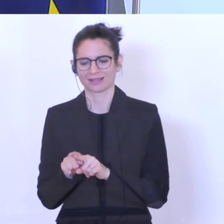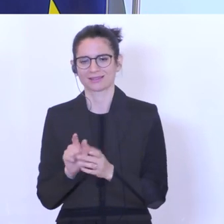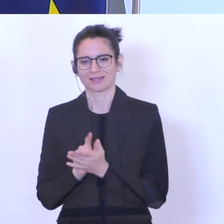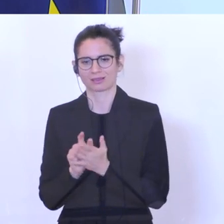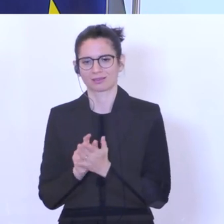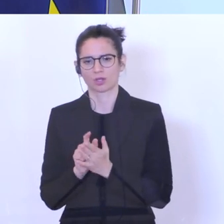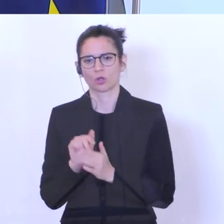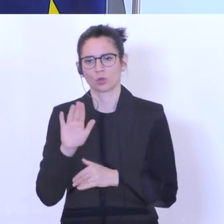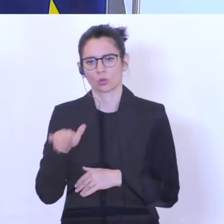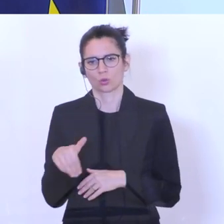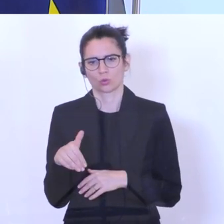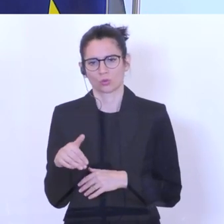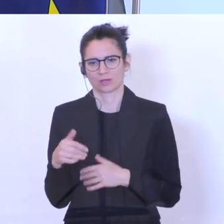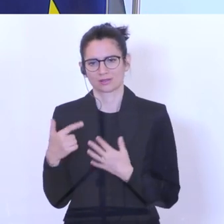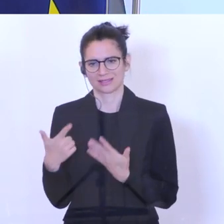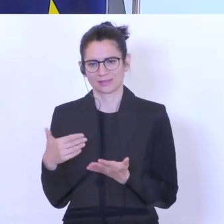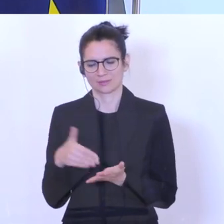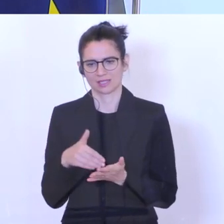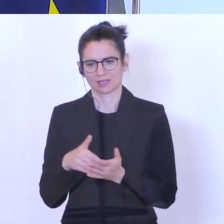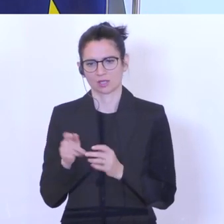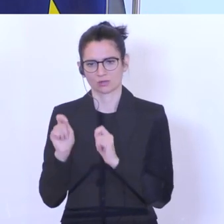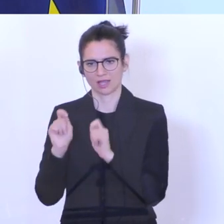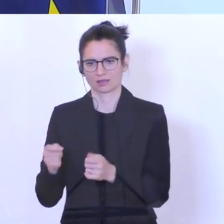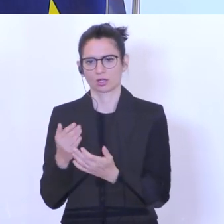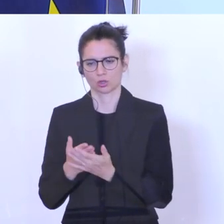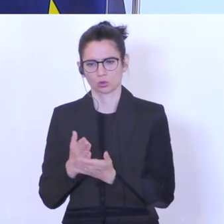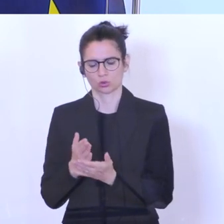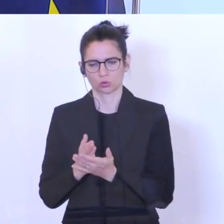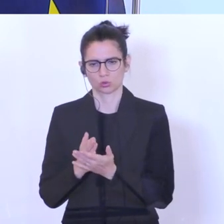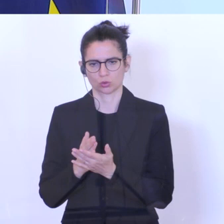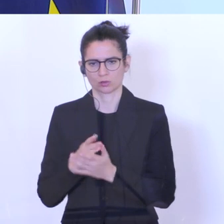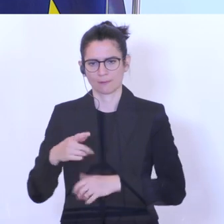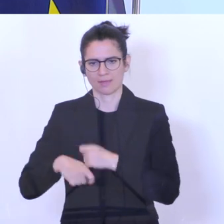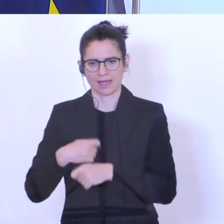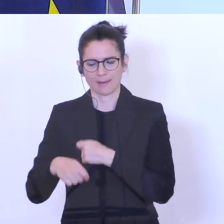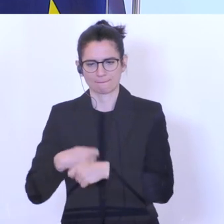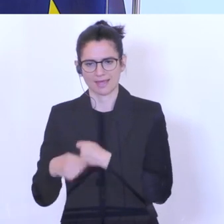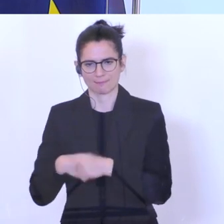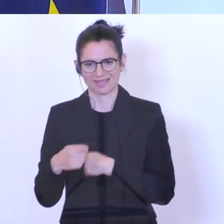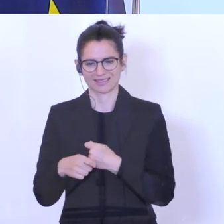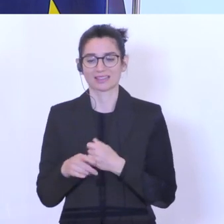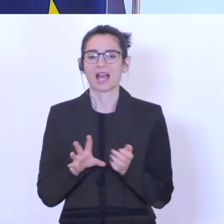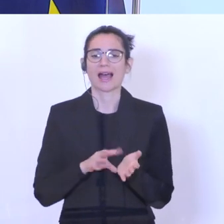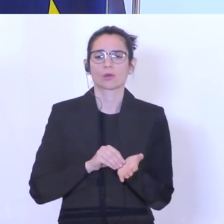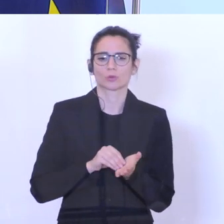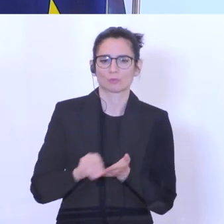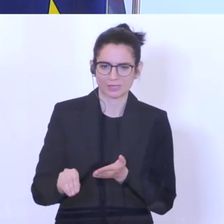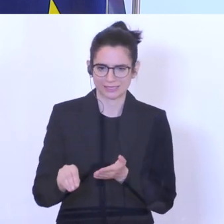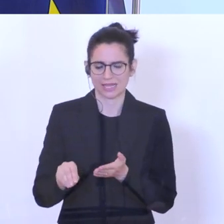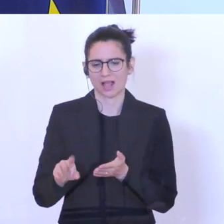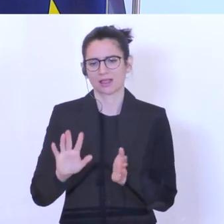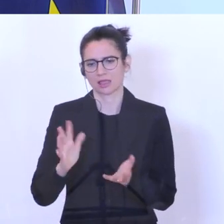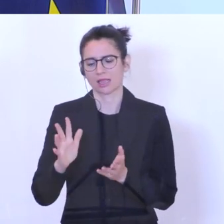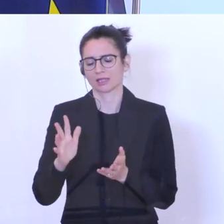über 70.000 Anträge bereits bearbeitet zur Auszahlung und